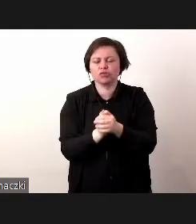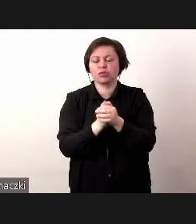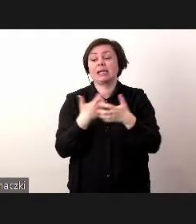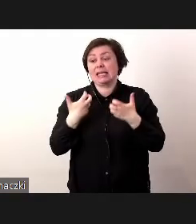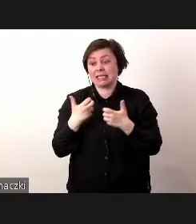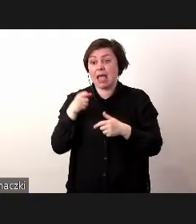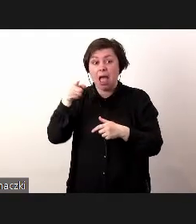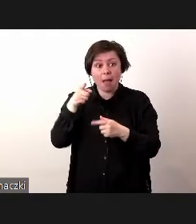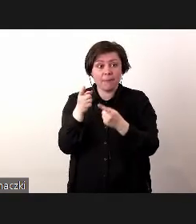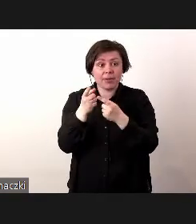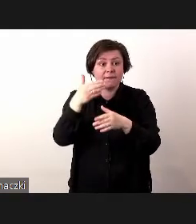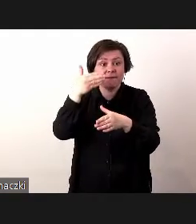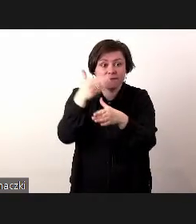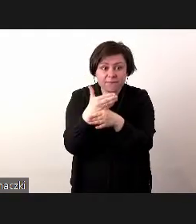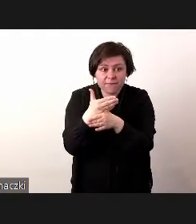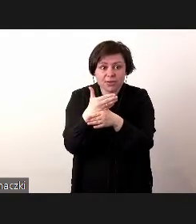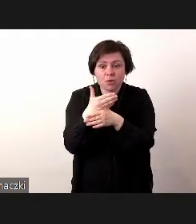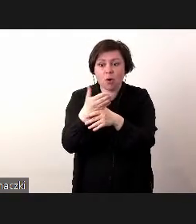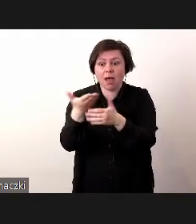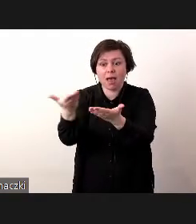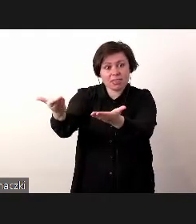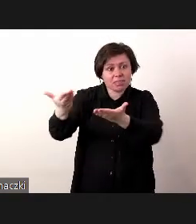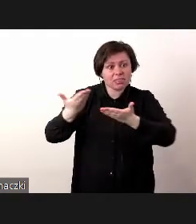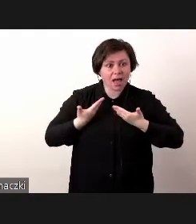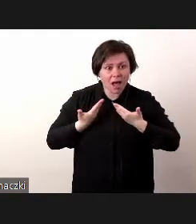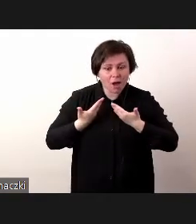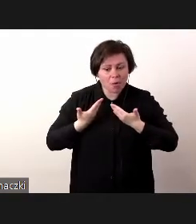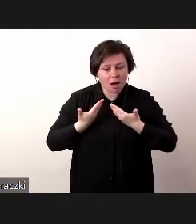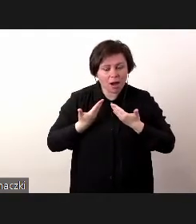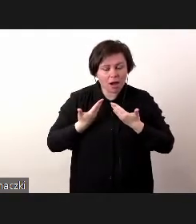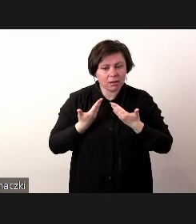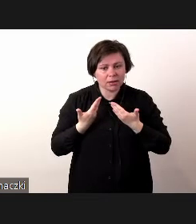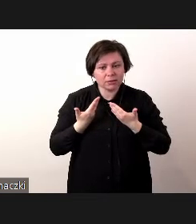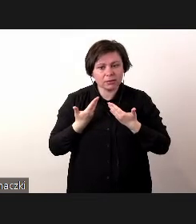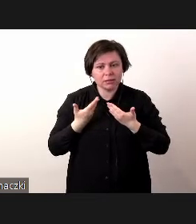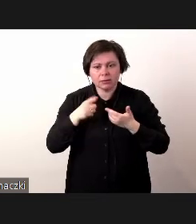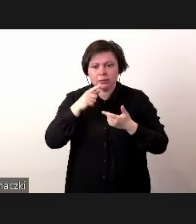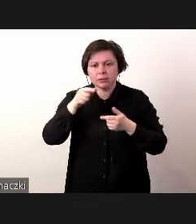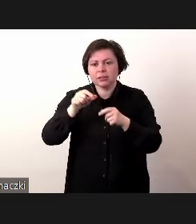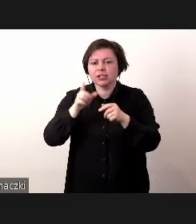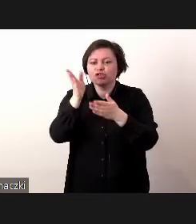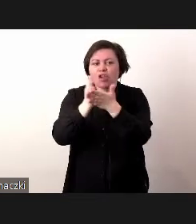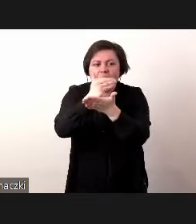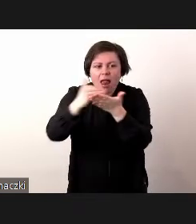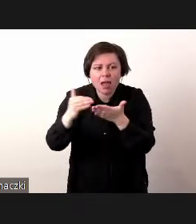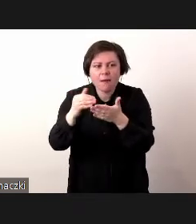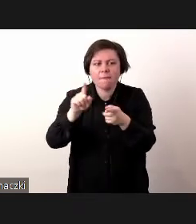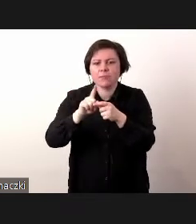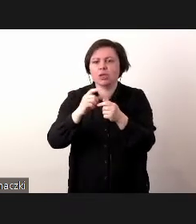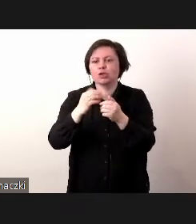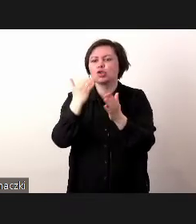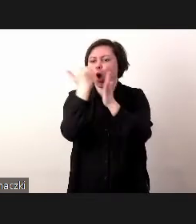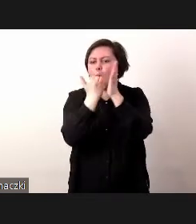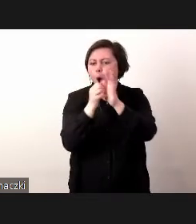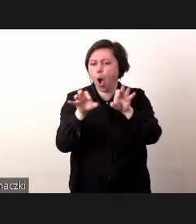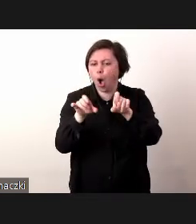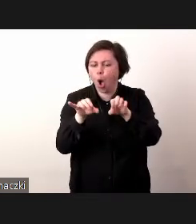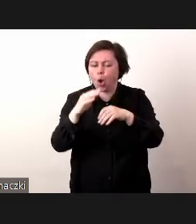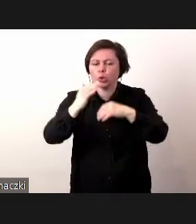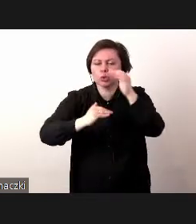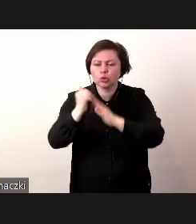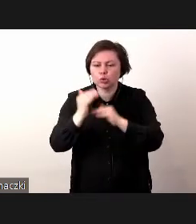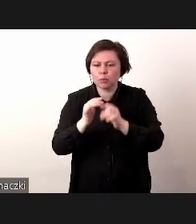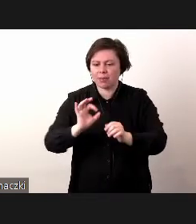żeby ta firma dostarczała nam te komponenty i oprogramowanie zbudowane